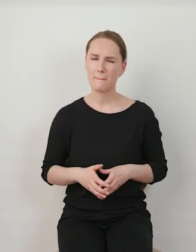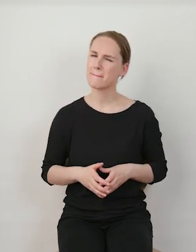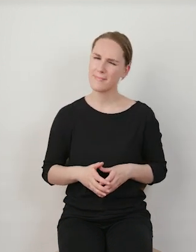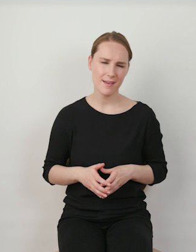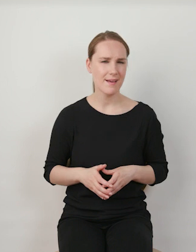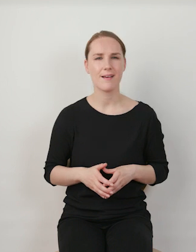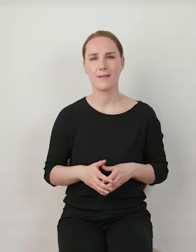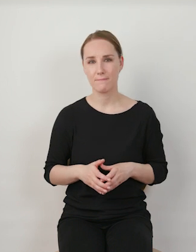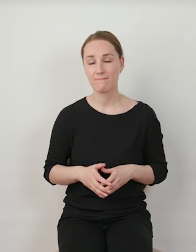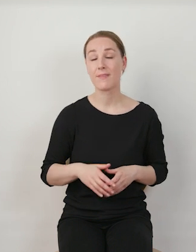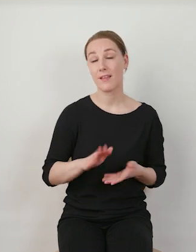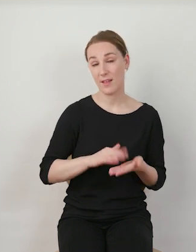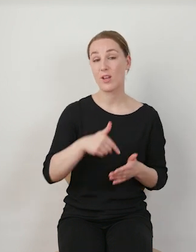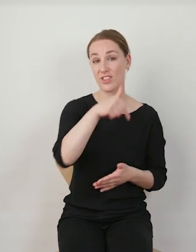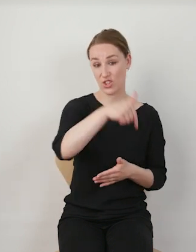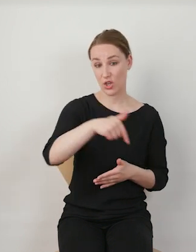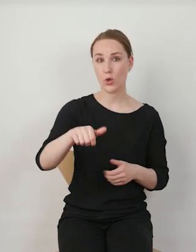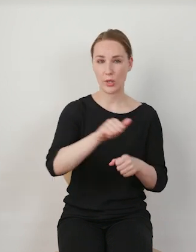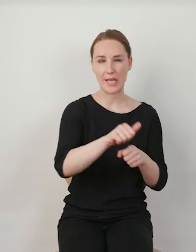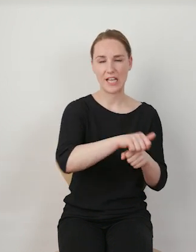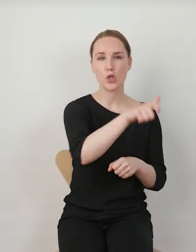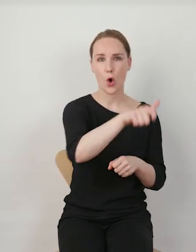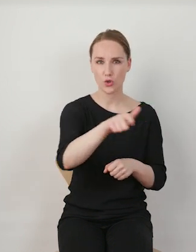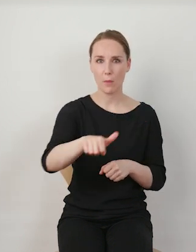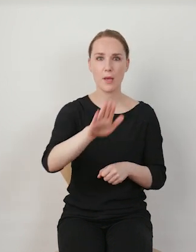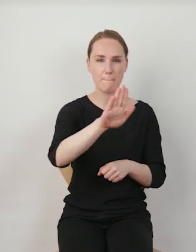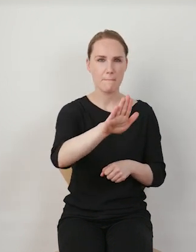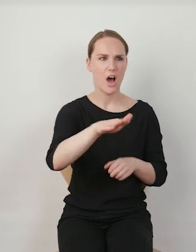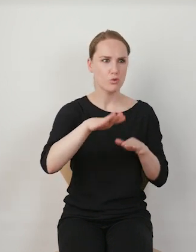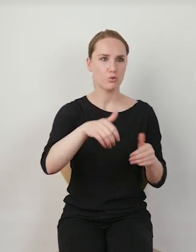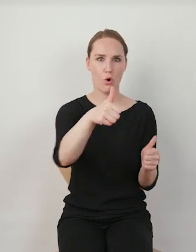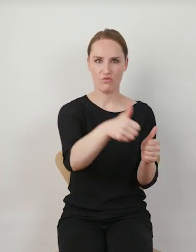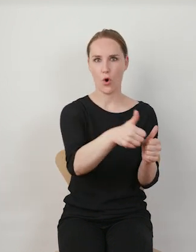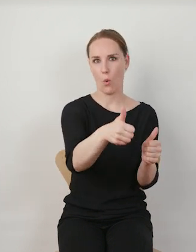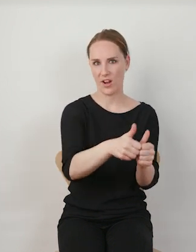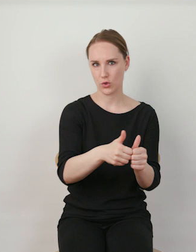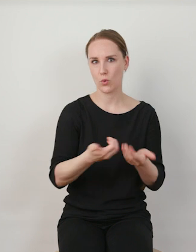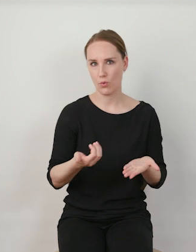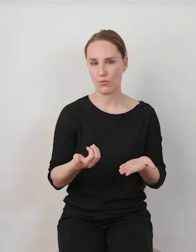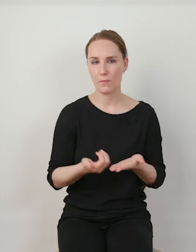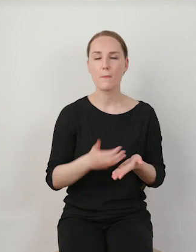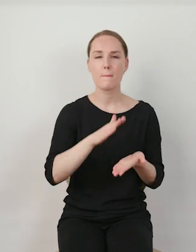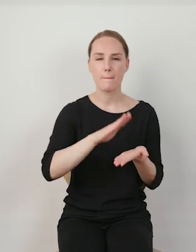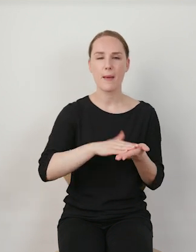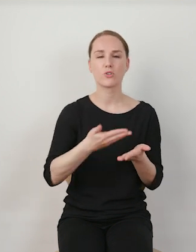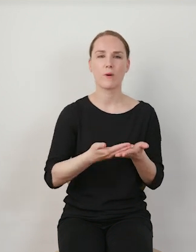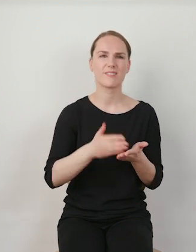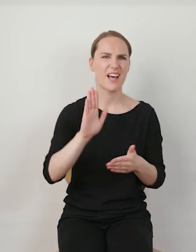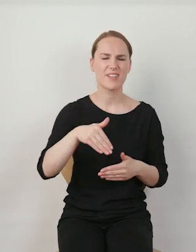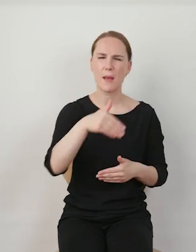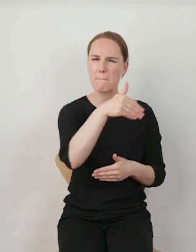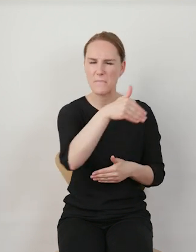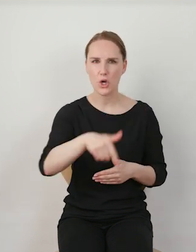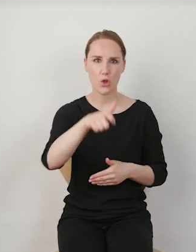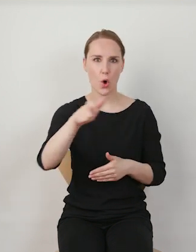Niekoniecznie. Na TikToku jest wielu twórców, którzy zgromadzili kapitał społeczny. Jest wielu influencerów obserwowanych przez